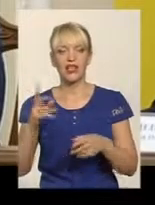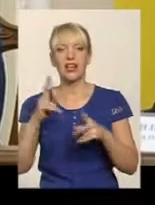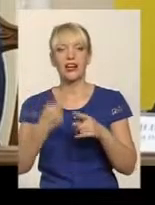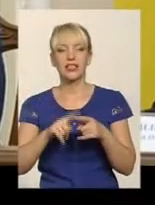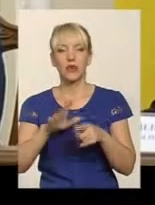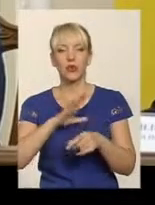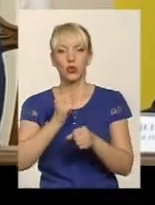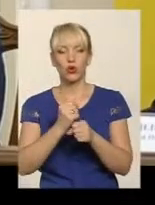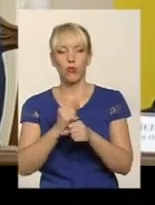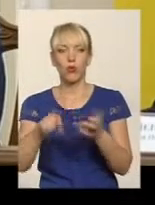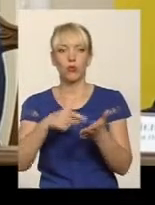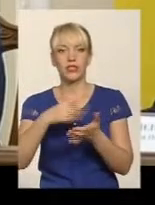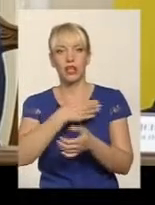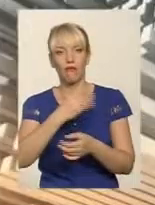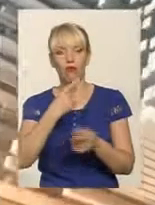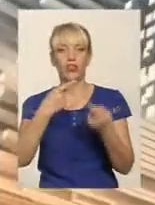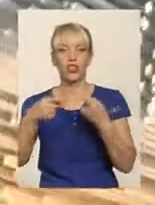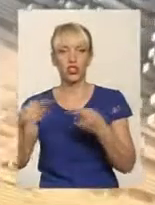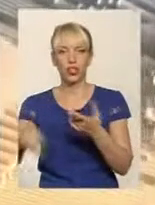у Львові і в деяких інших містах.